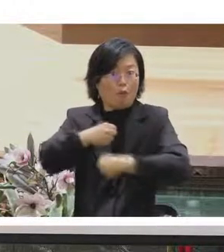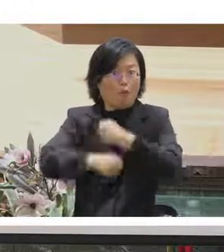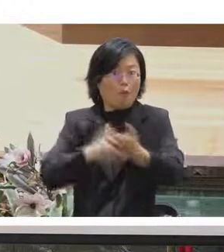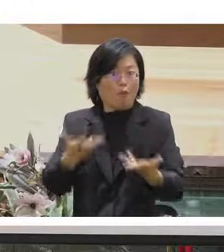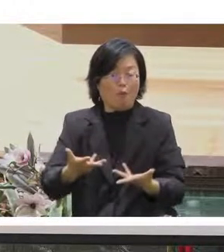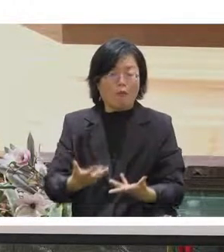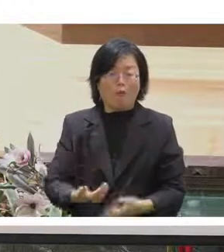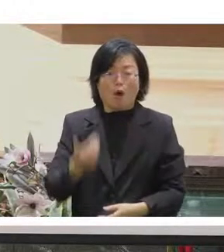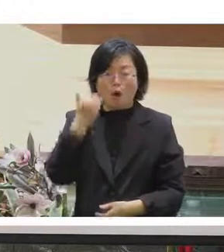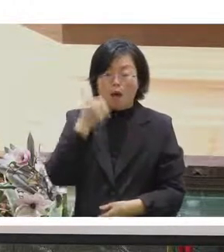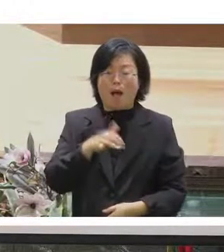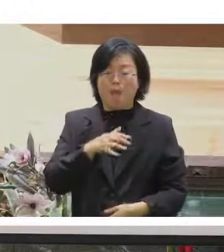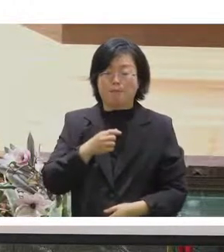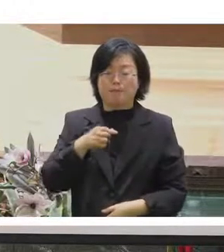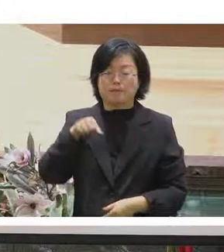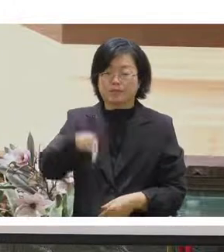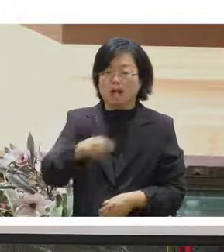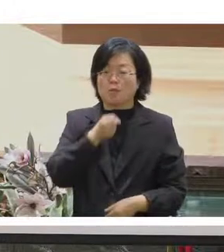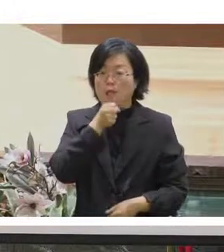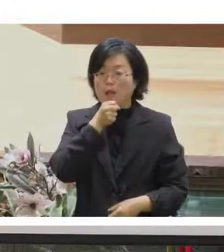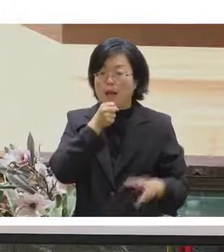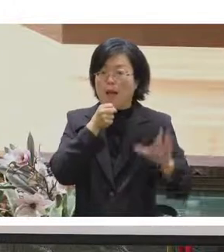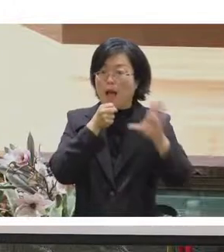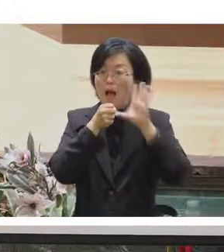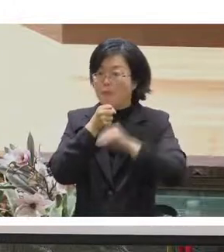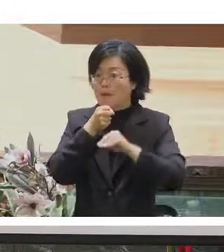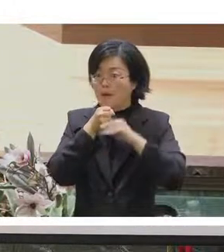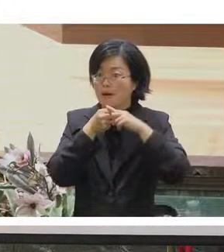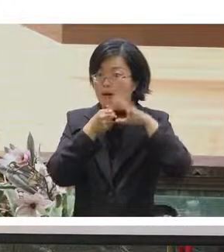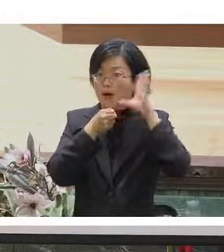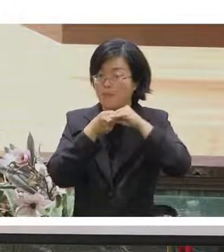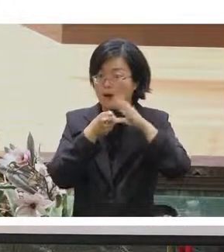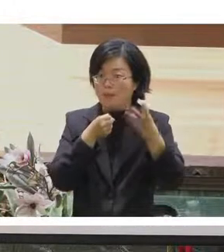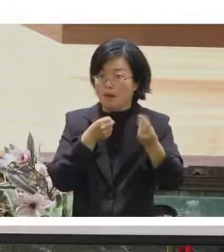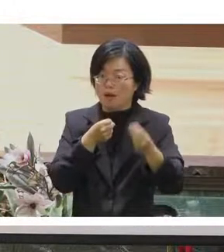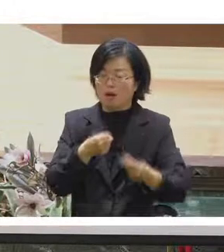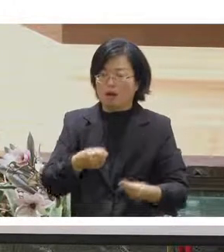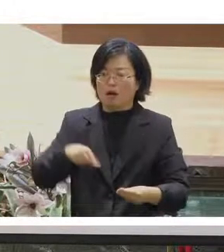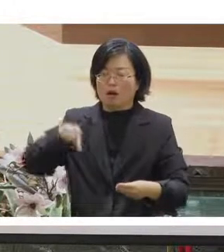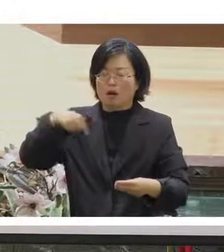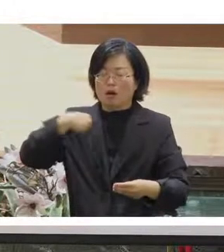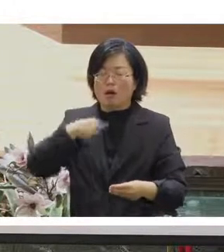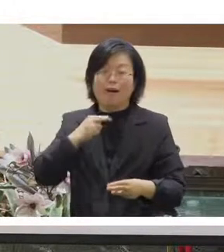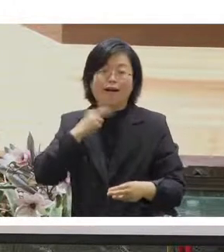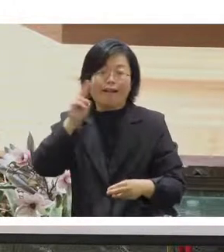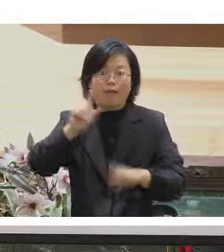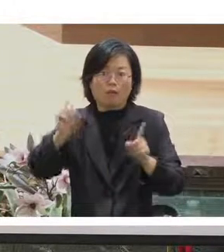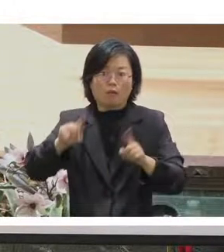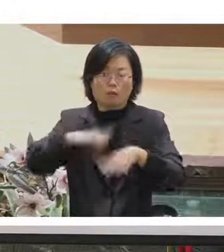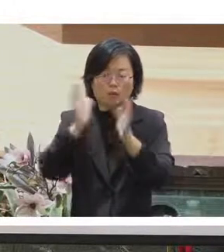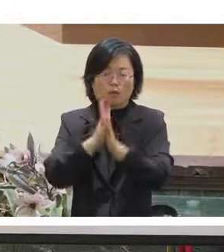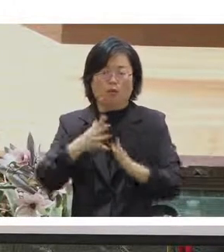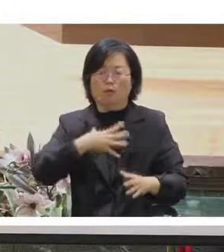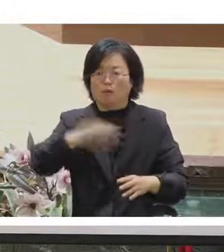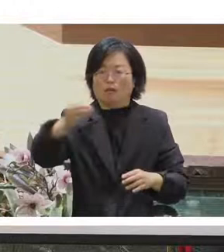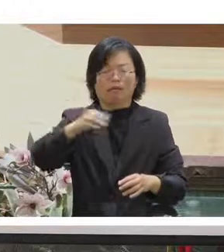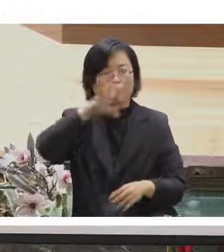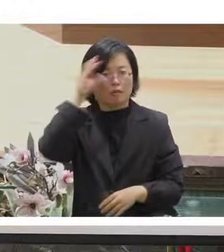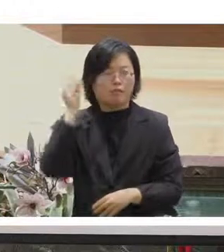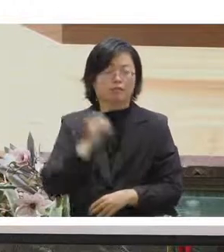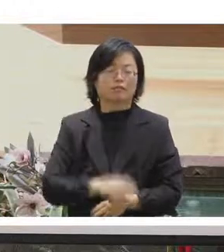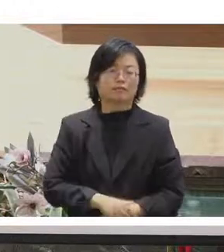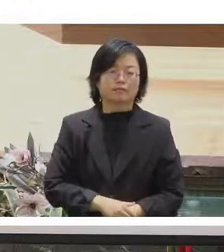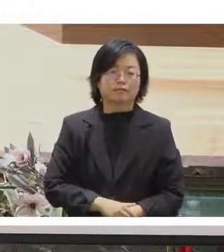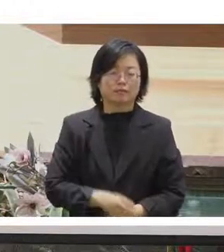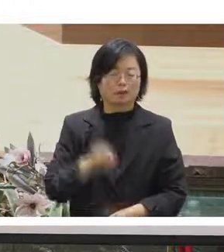如果我沒有關麥克風的話我就會一直聽到對方的扎音這樣子所以其實我要講這件事情就是說為什麼辦線